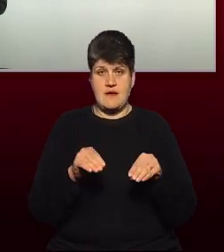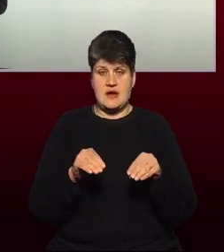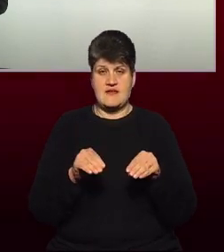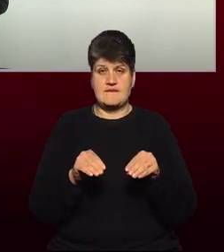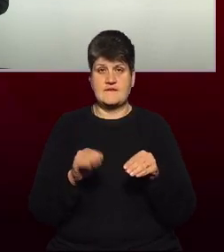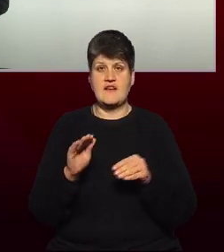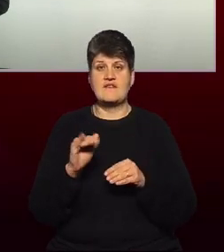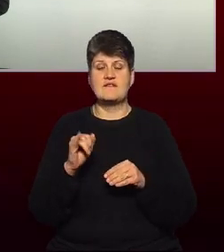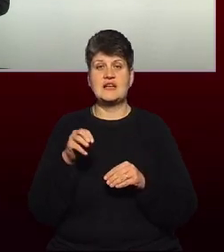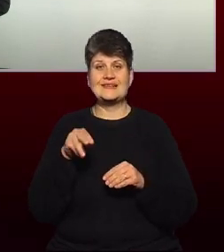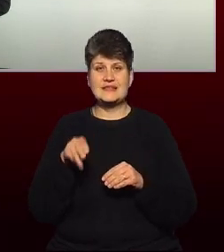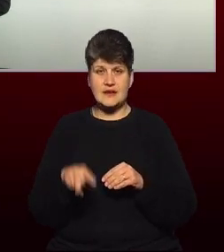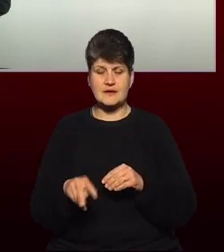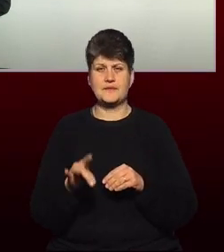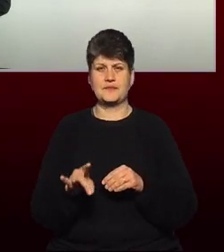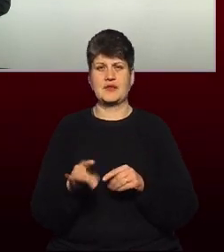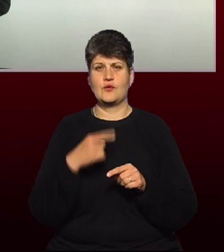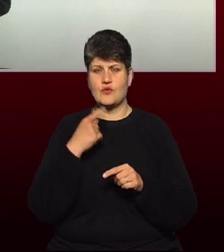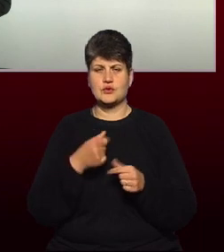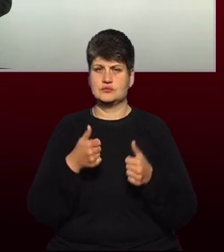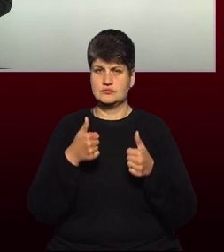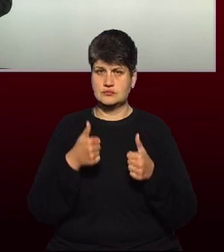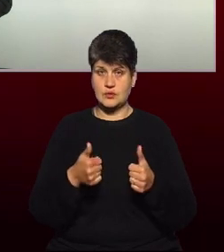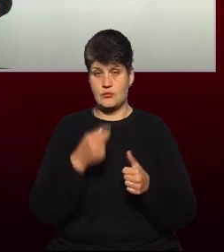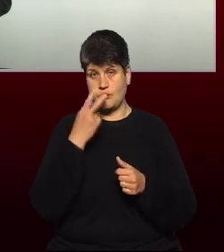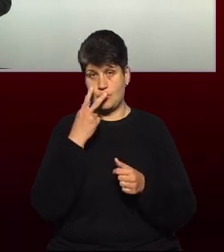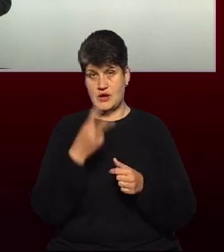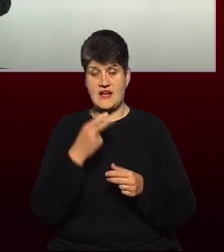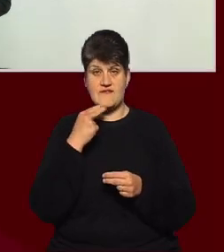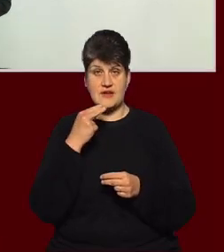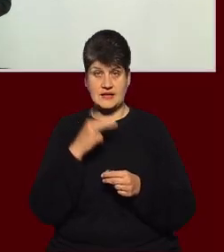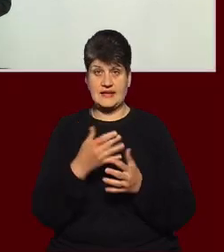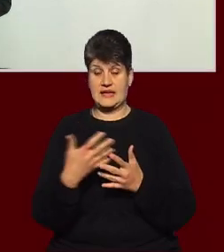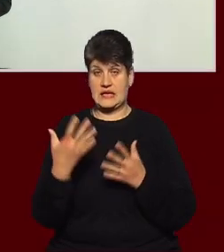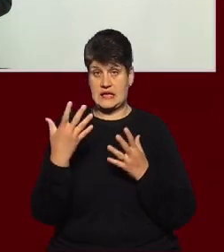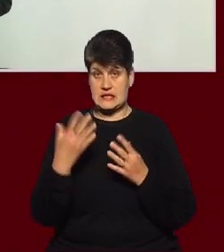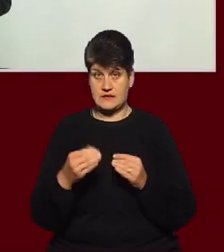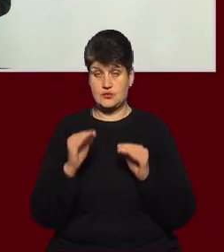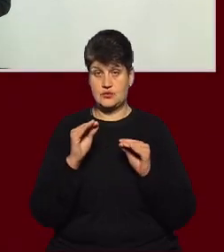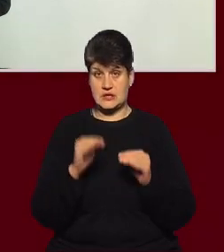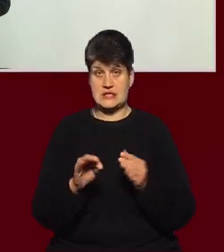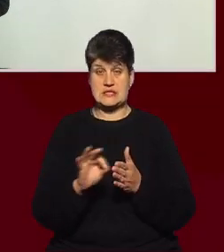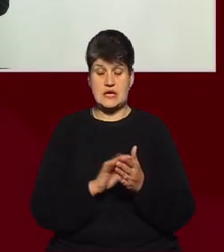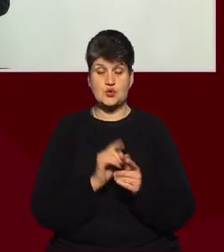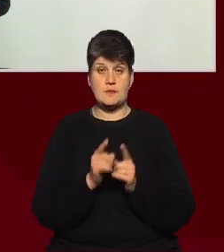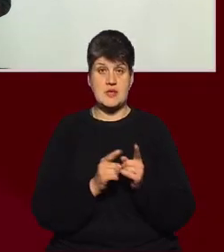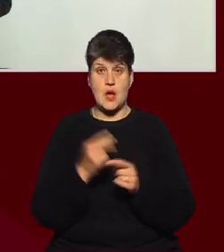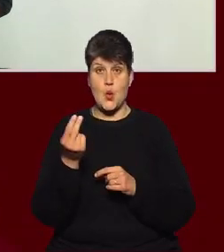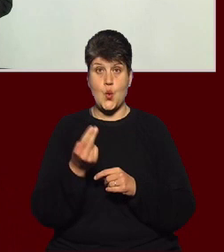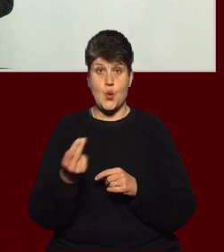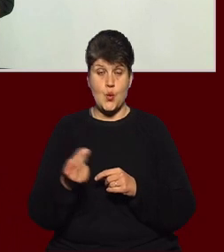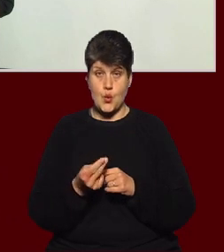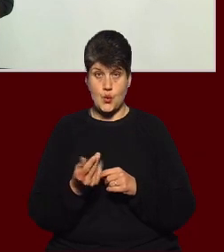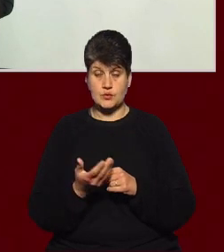переконують, це дуже якісна річ, і зразу візуально показують ефект, тому що кілька днів, якщо такий фільр простоїть, він починає міняти свій корір в сторону буроного